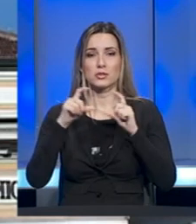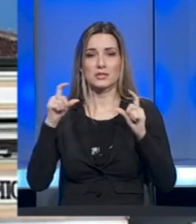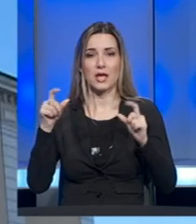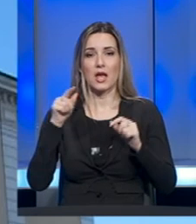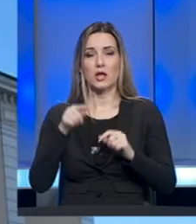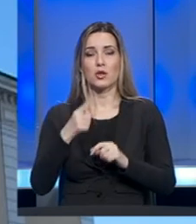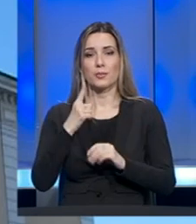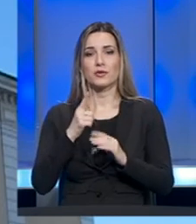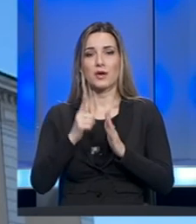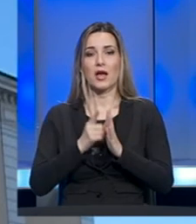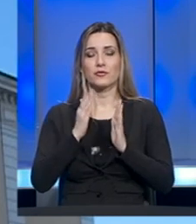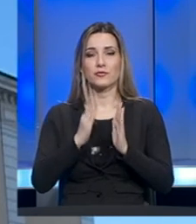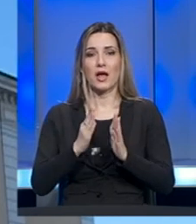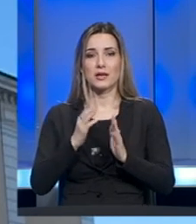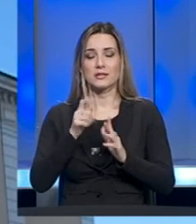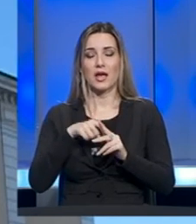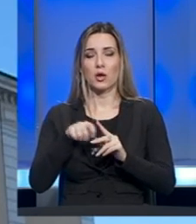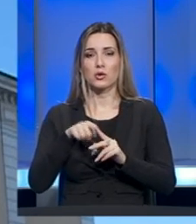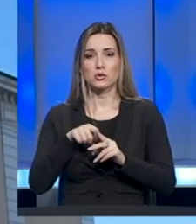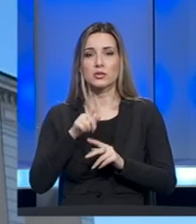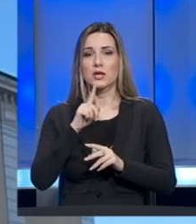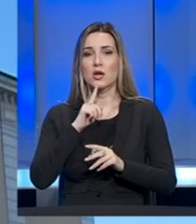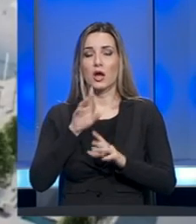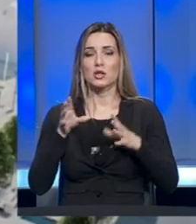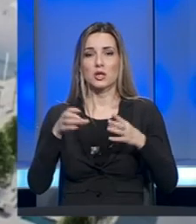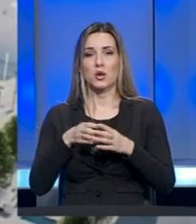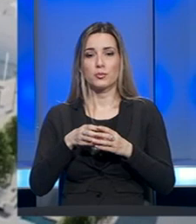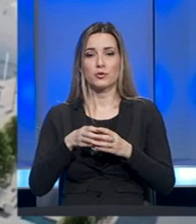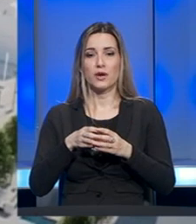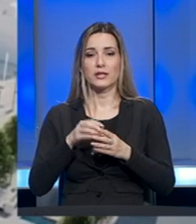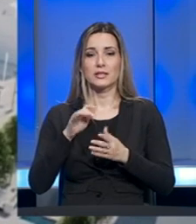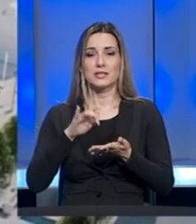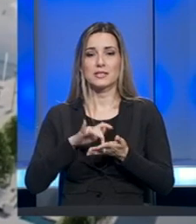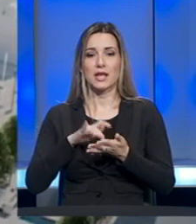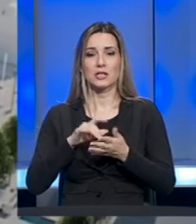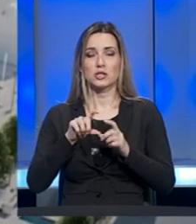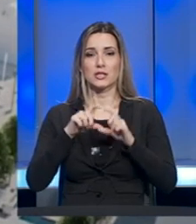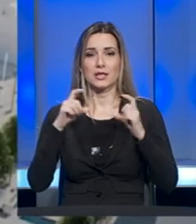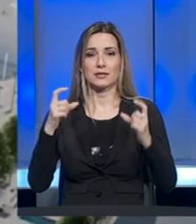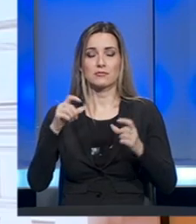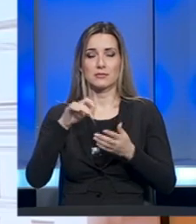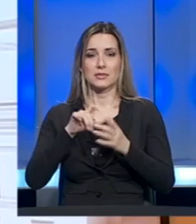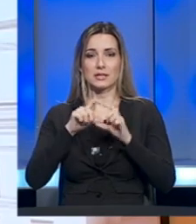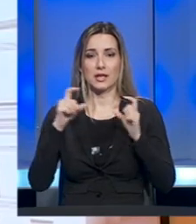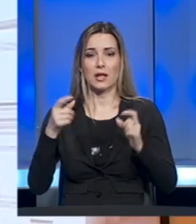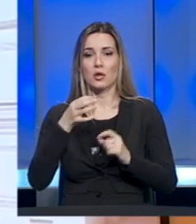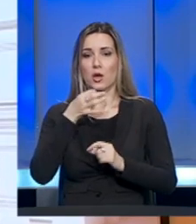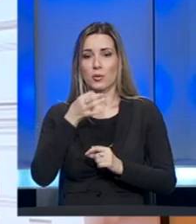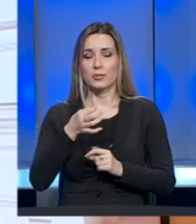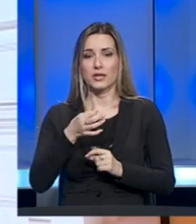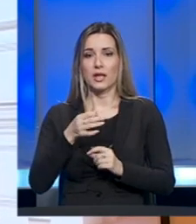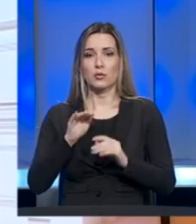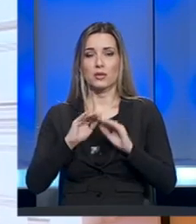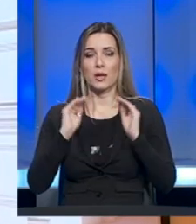jest prva faza te velike rekonstrukcije koja će obuhvatiti središnji dio zgrade. U pitanju je